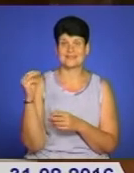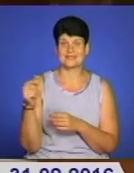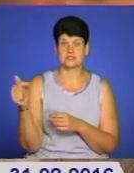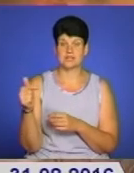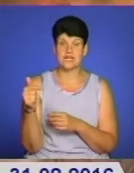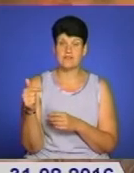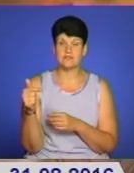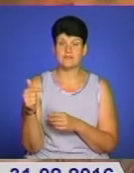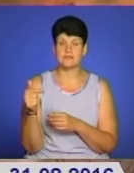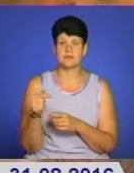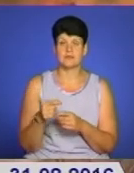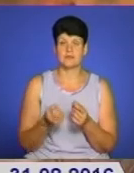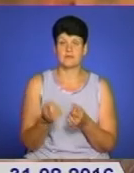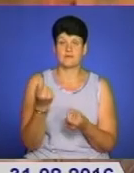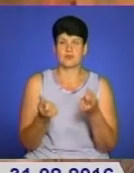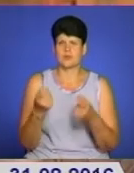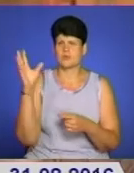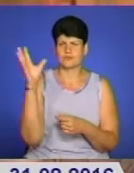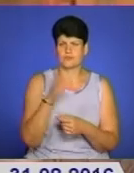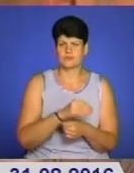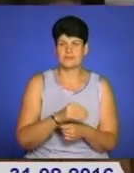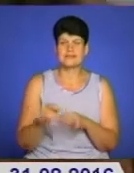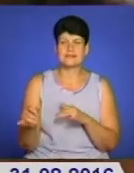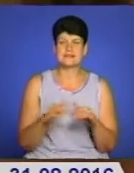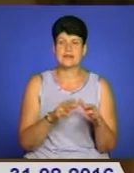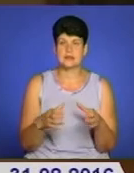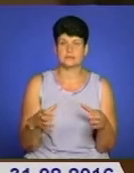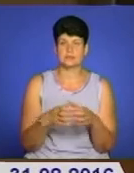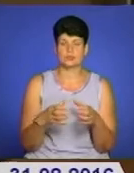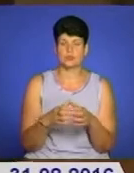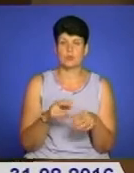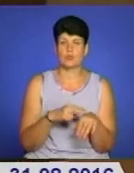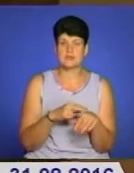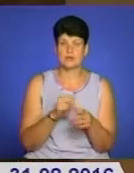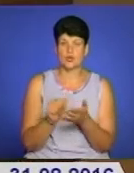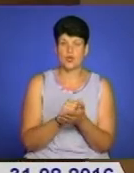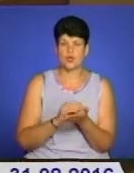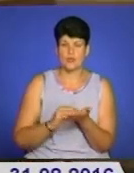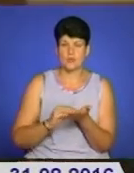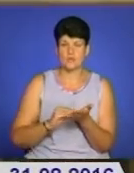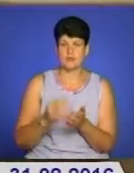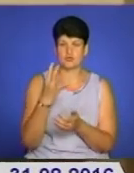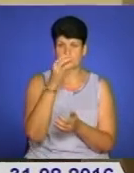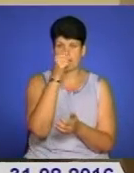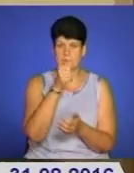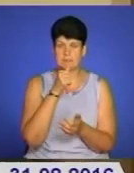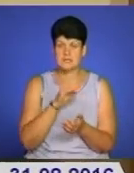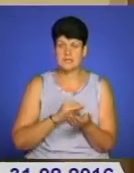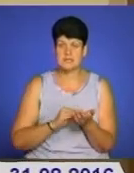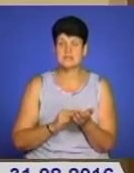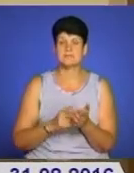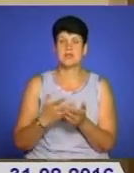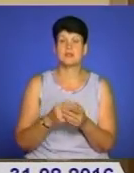Епізоди підступної афери спалахували по всій країні. Діяльність злочинного групування поліцейські документували продовж 4 місяців. Хоча з